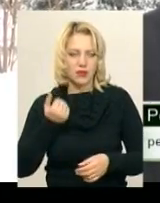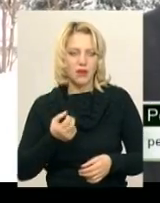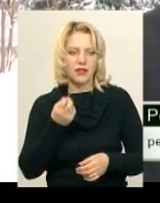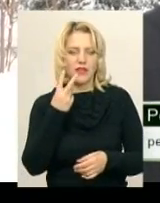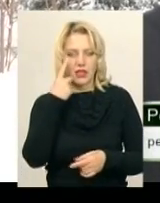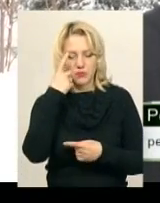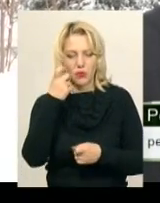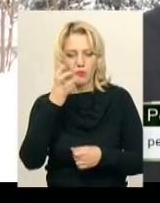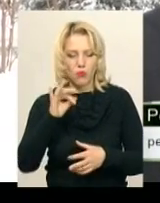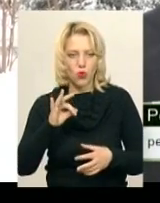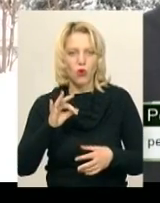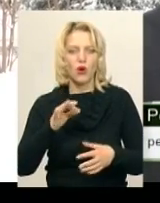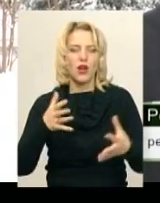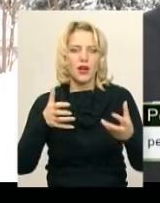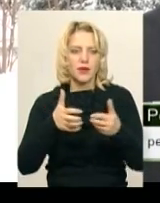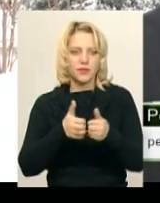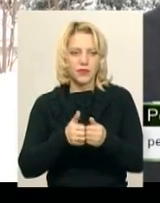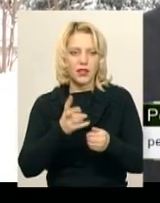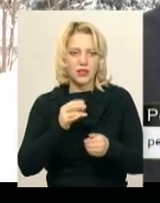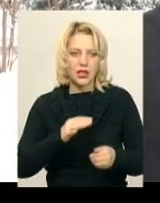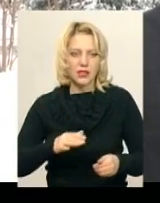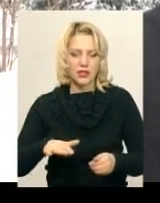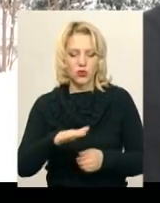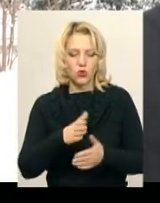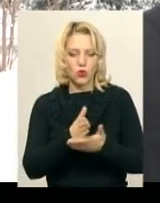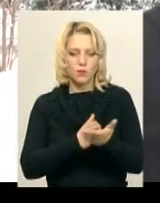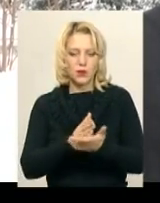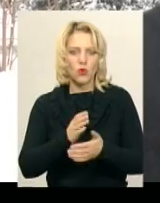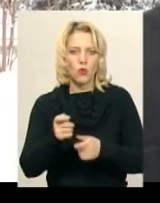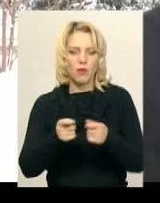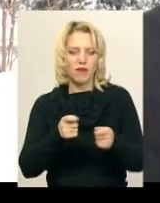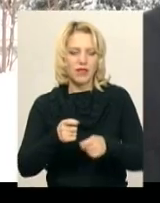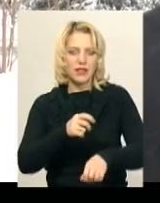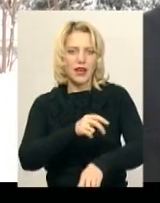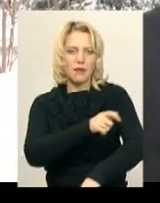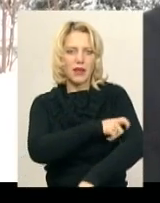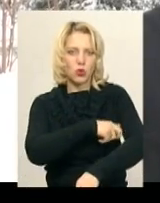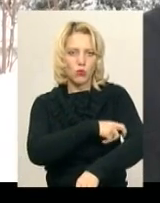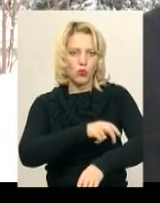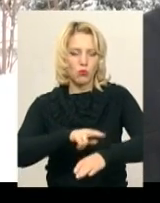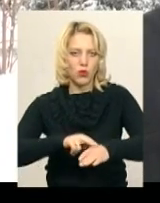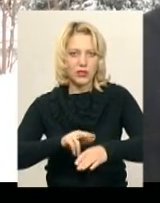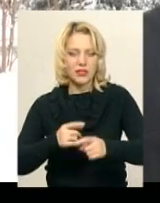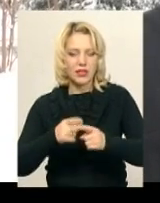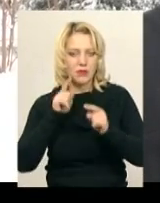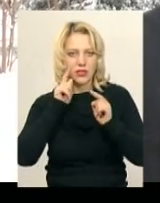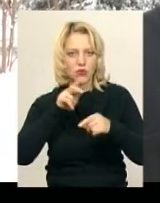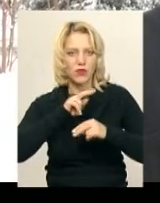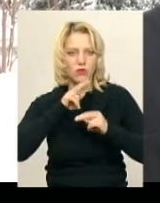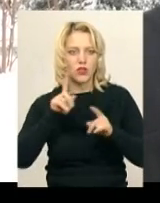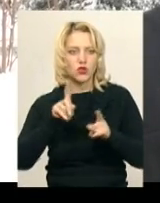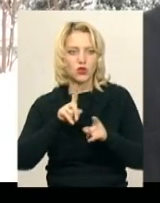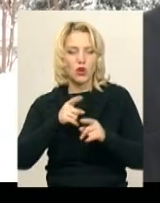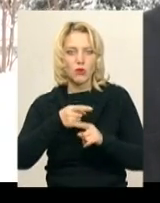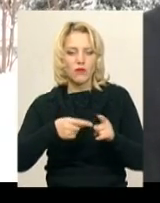повідомлень про вчинення дорожньо-транспортних пригод на територію услуговування управління патрульної поліції в Хмельницькому. Також потрібно акцентувати увагу на тому, що майже